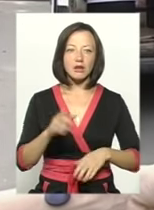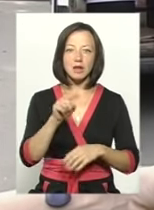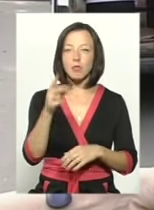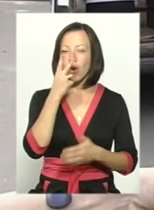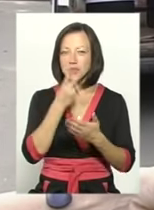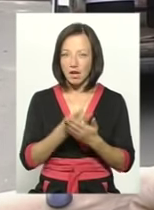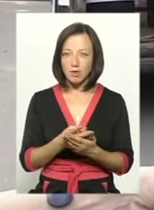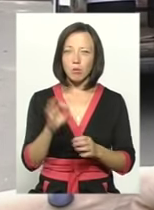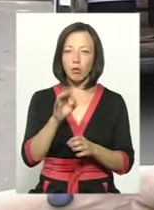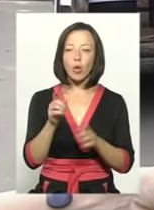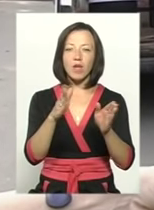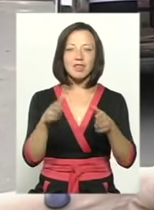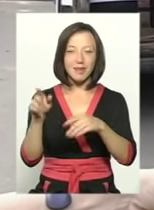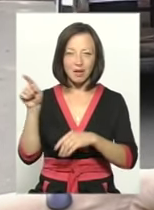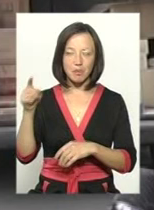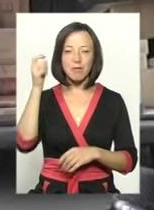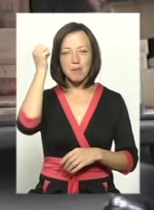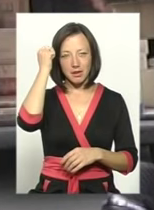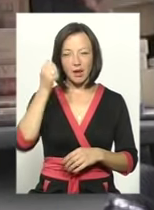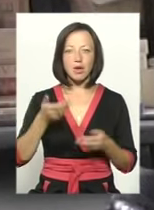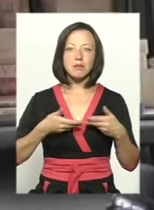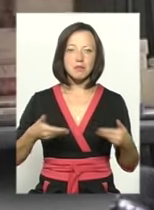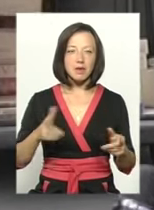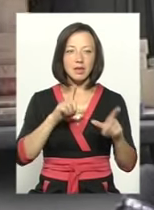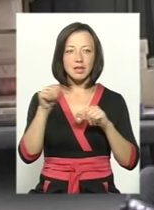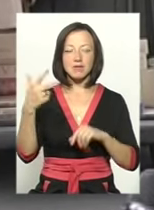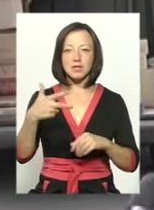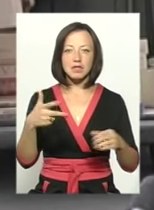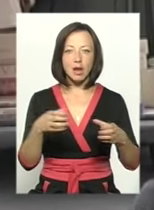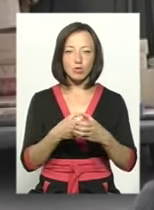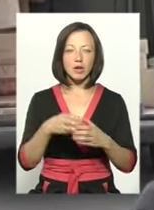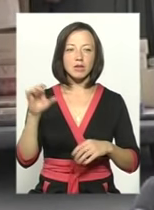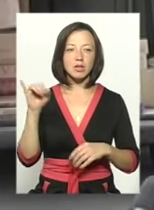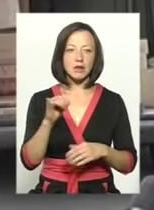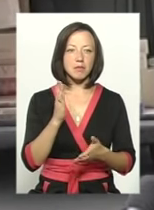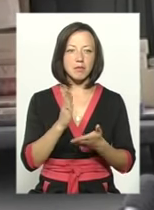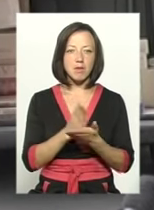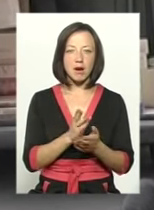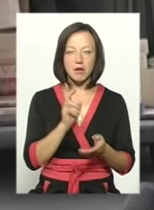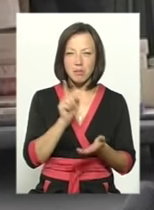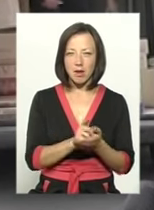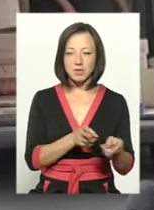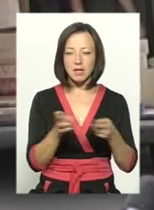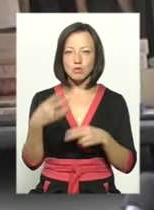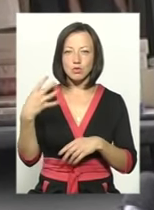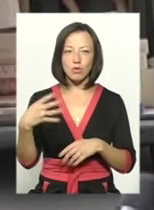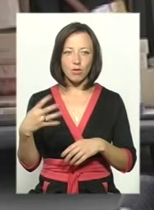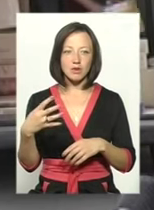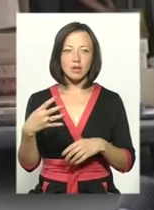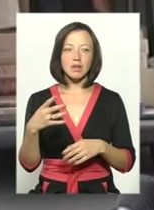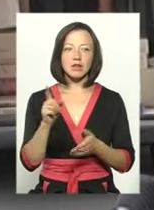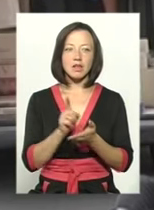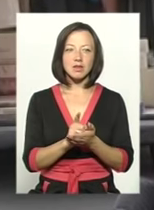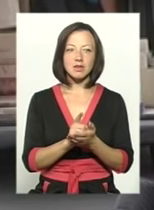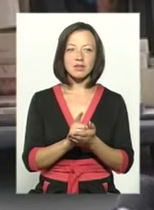і показати їм, що про них все-таки пам'ятають. Ми їдемо і в 30-ту бригаду, і маємо заїхати в 40-ту, маємо заїхати